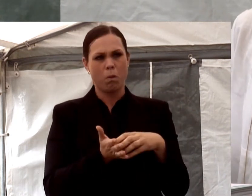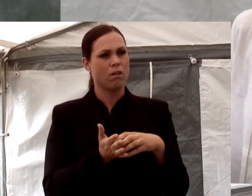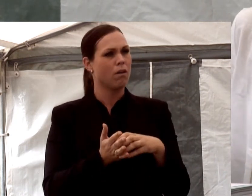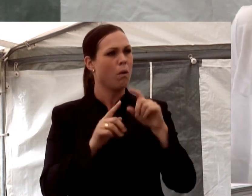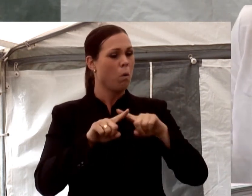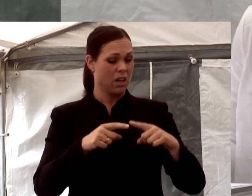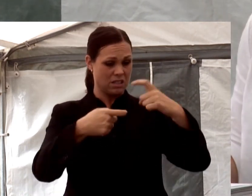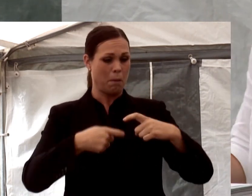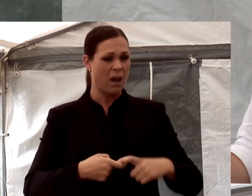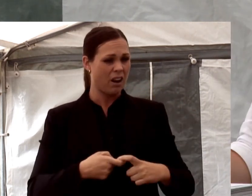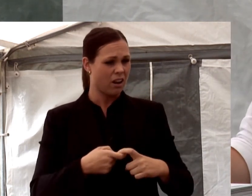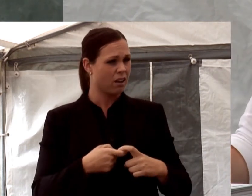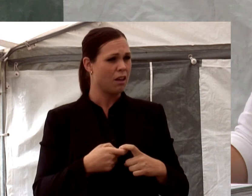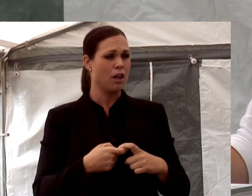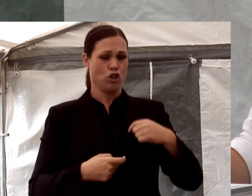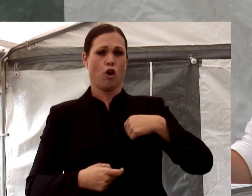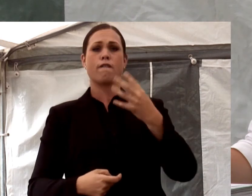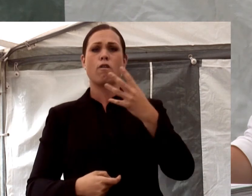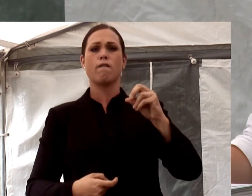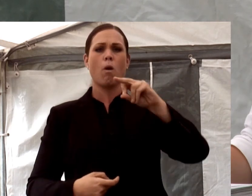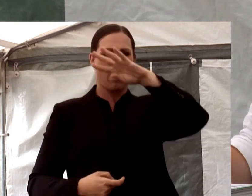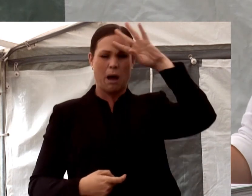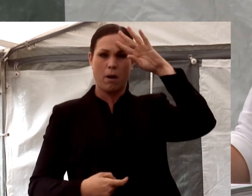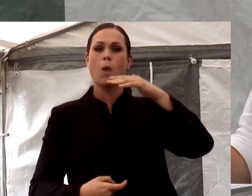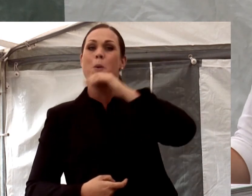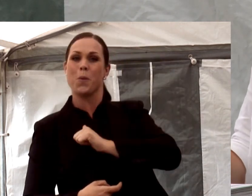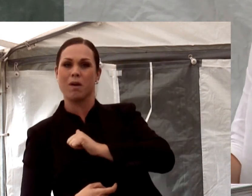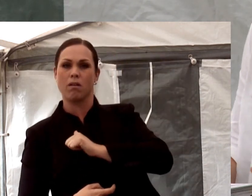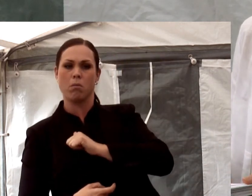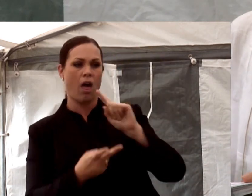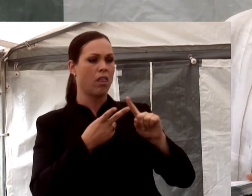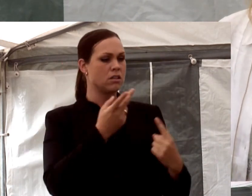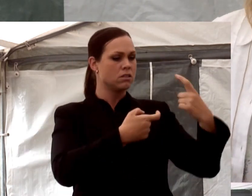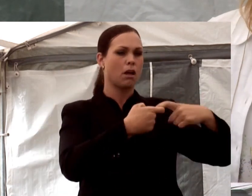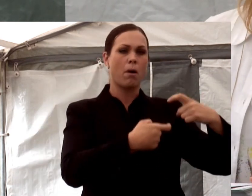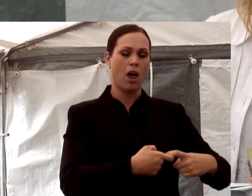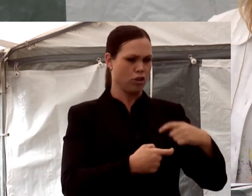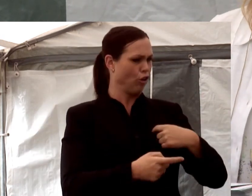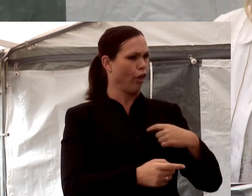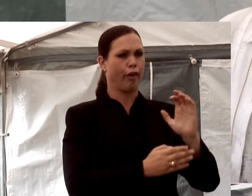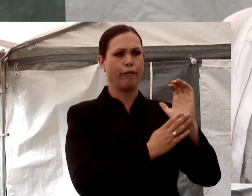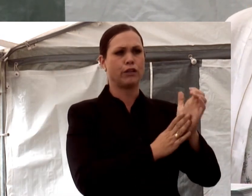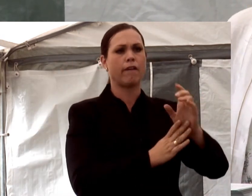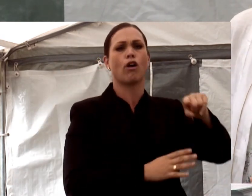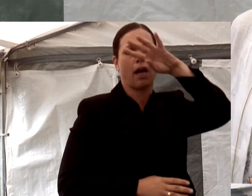vissa sammanhang så är mina 44 år ungt. Men i vissa sammanhang så är jag redan alldeles för gammal.